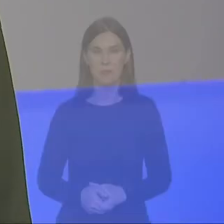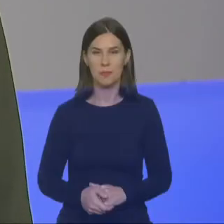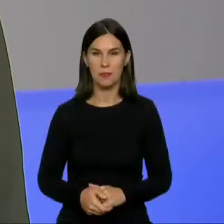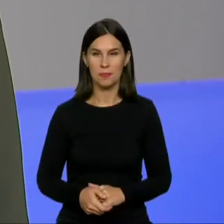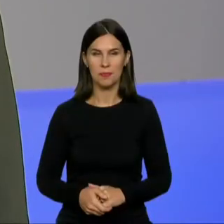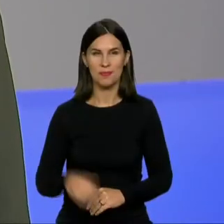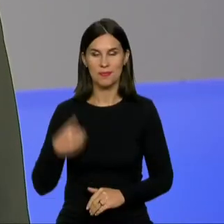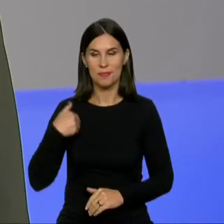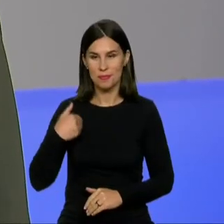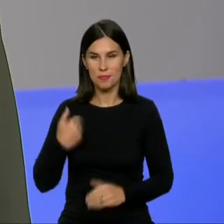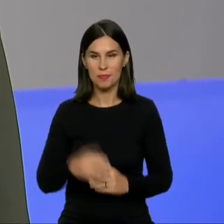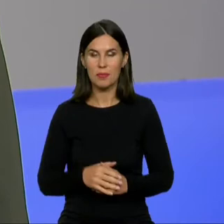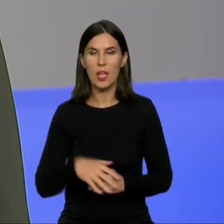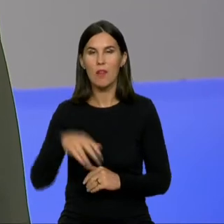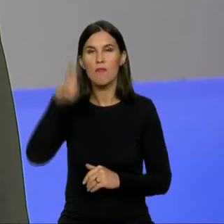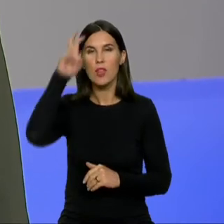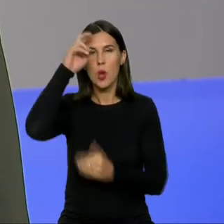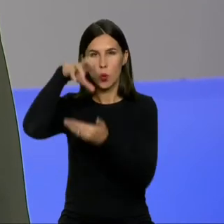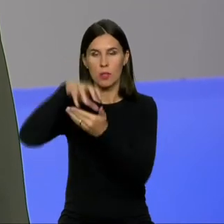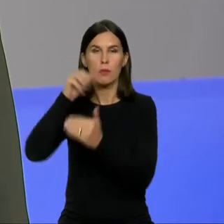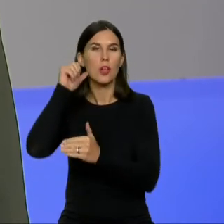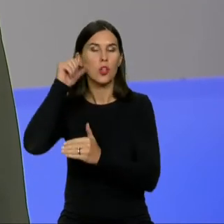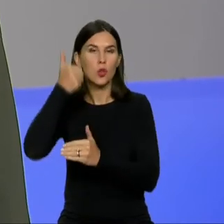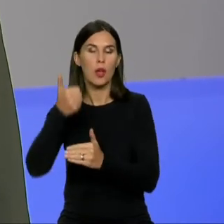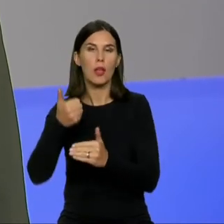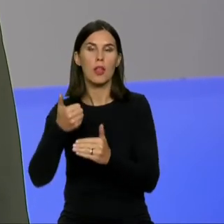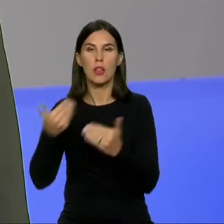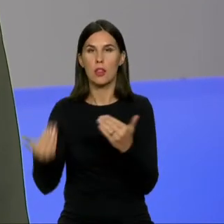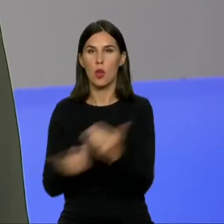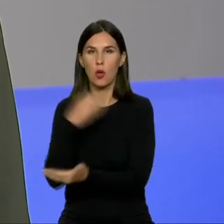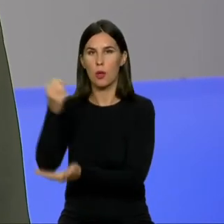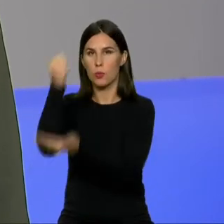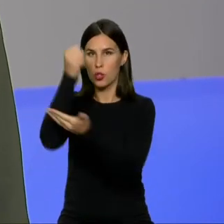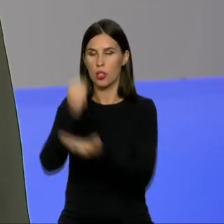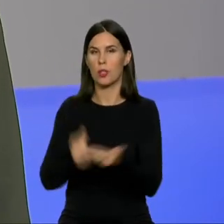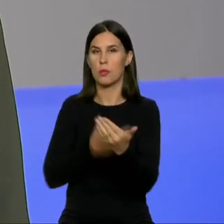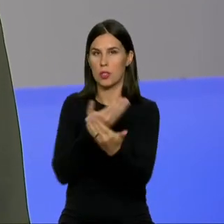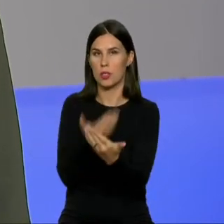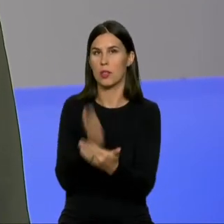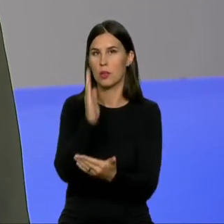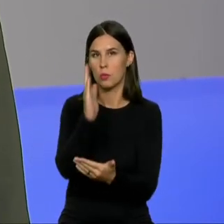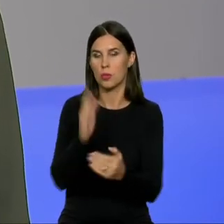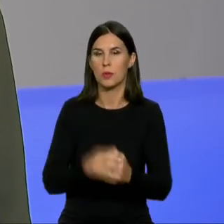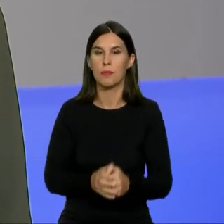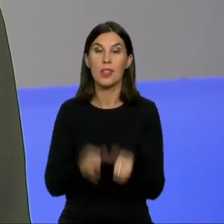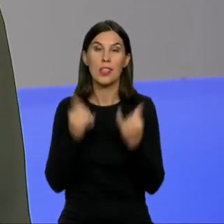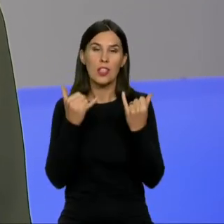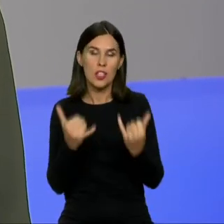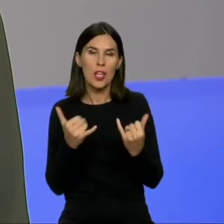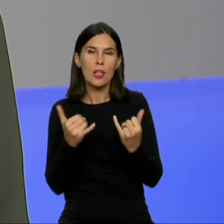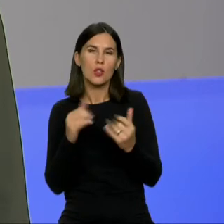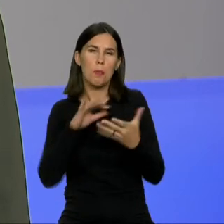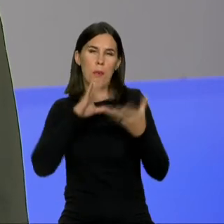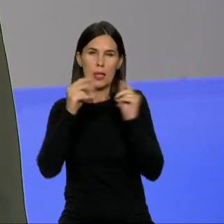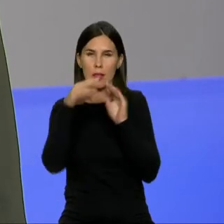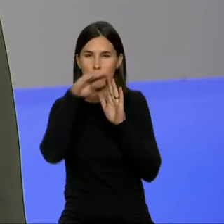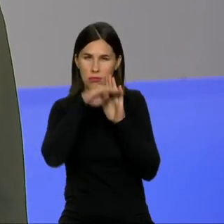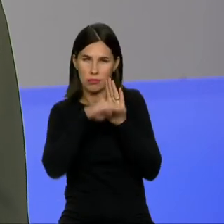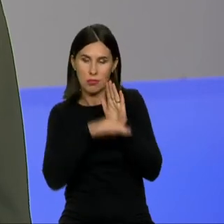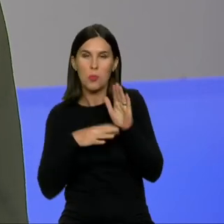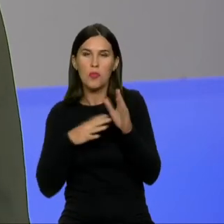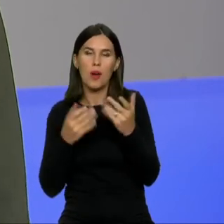Sveiki. Vyriauslybė rėtoj planuoja pristatyti naująji biudžetą. Šiandieną su pagrindinės jau principais buvo supažindinti valdančių